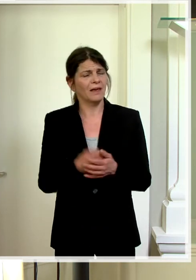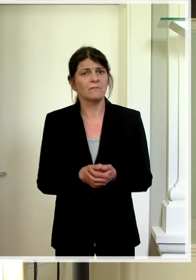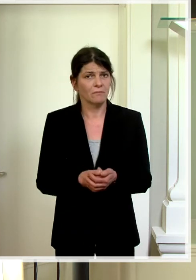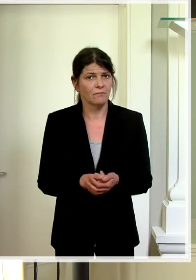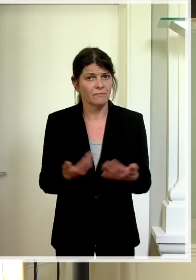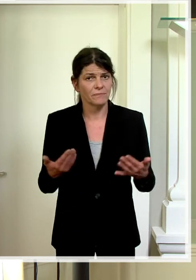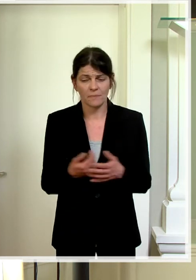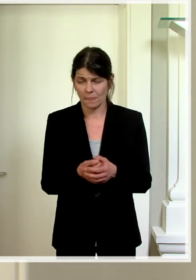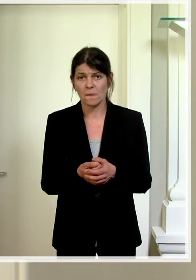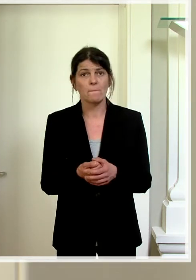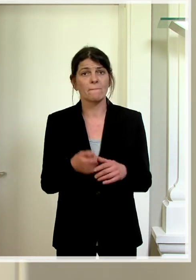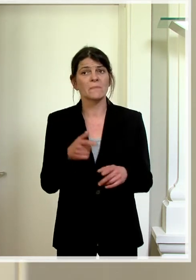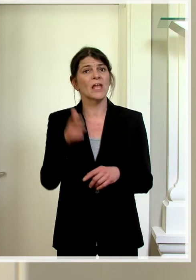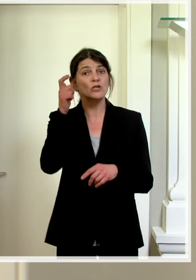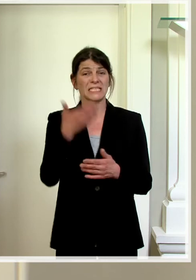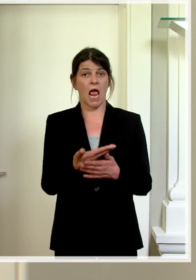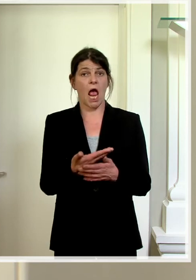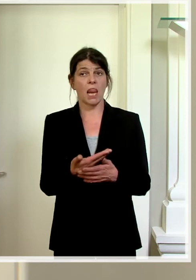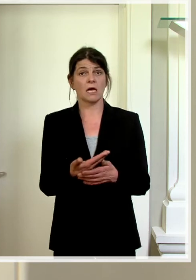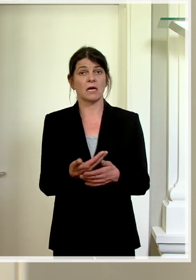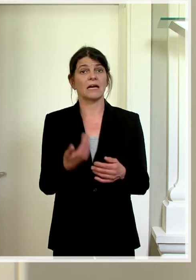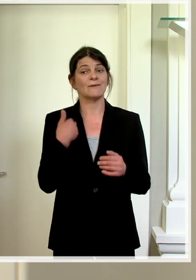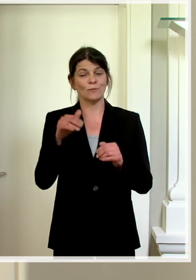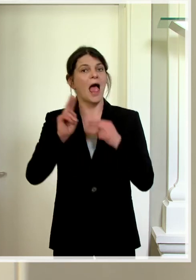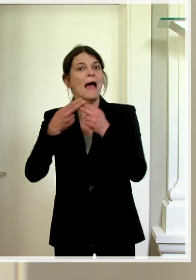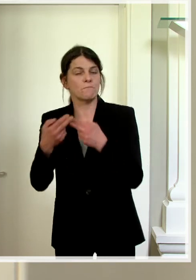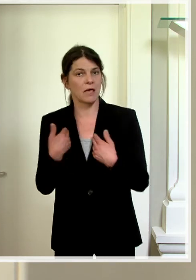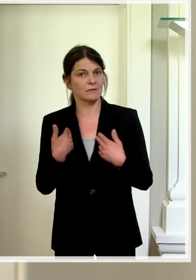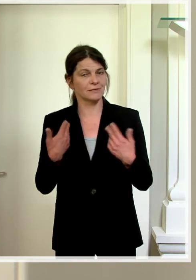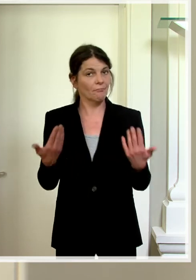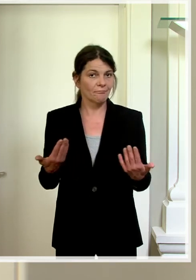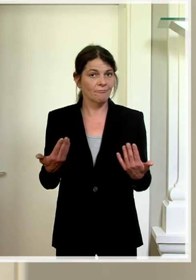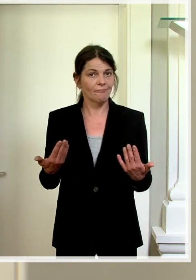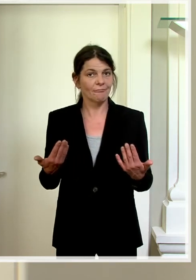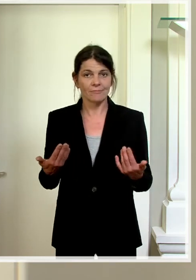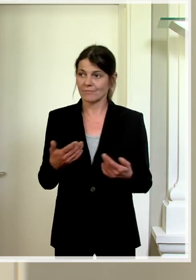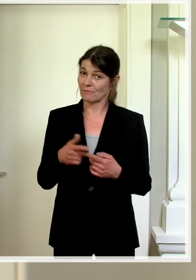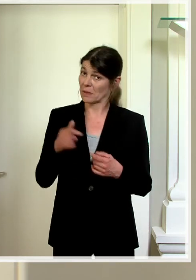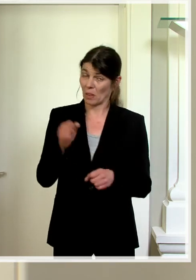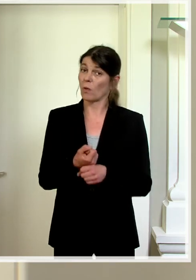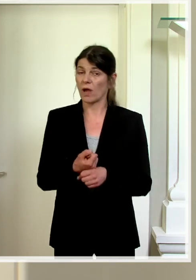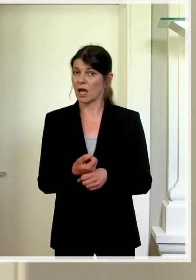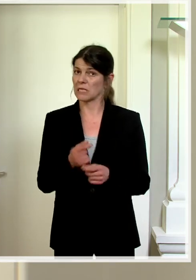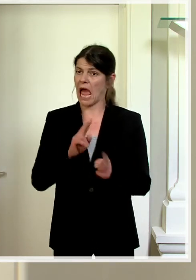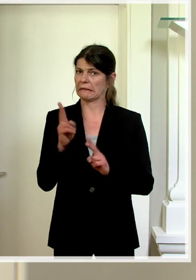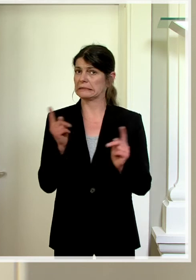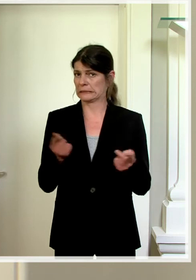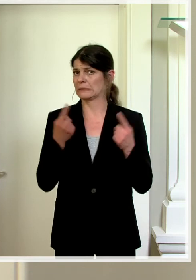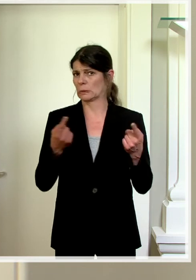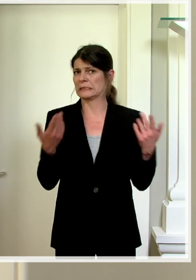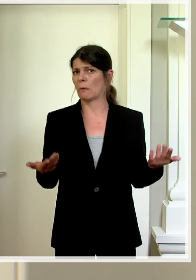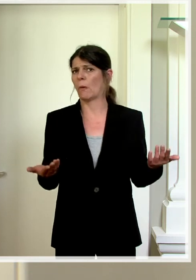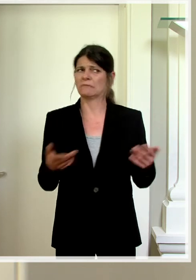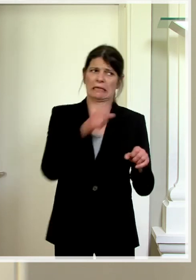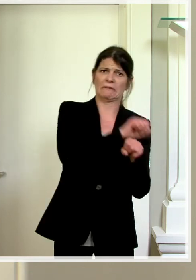dass man dann das Spital auch entsprechend anpassen müsste und das ist doch eine bisschen eine andere Situation im